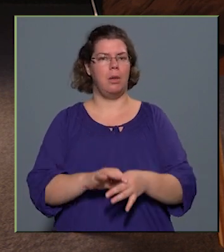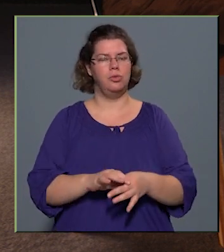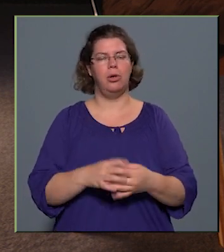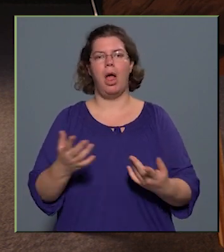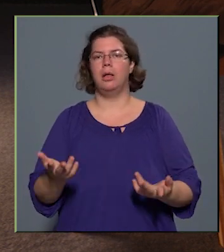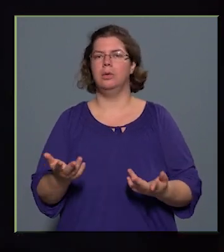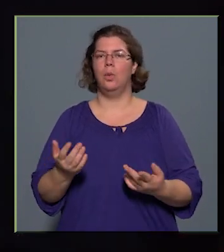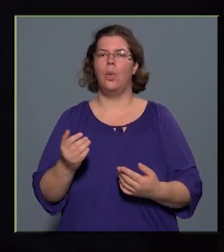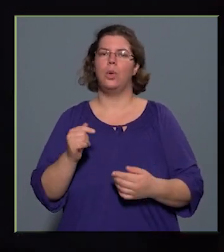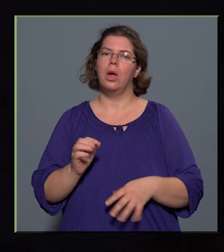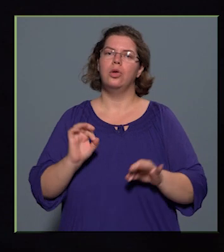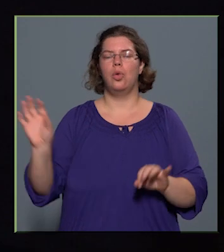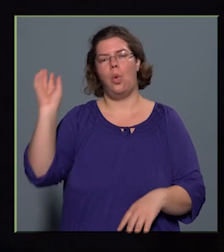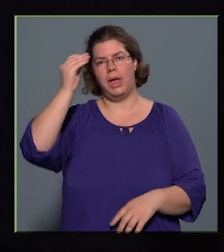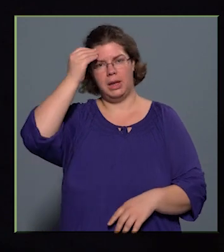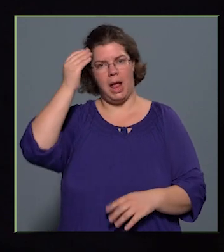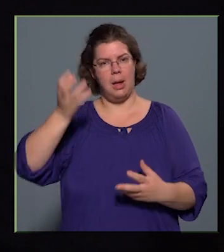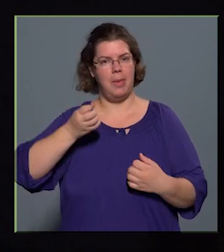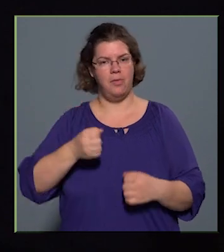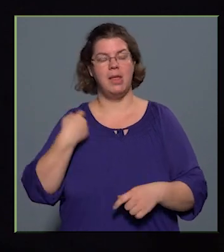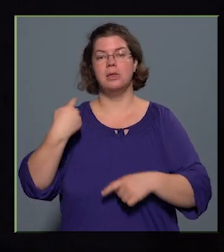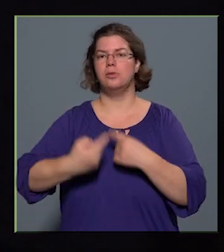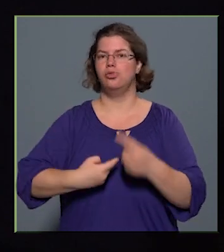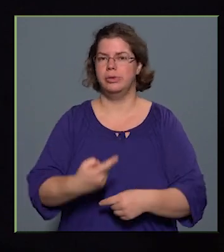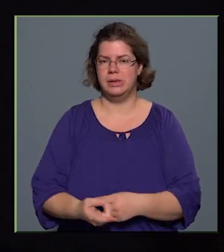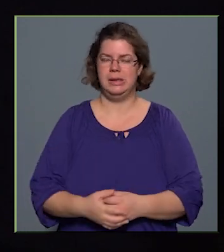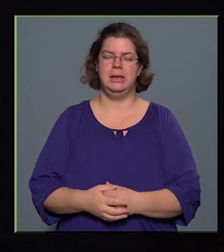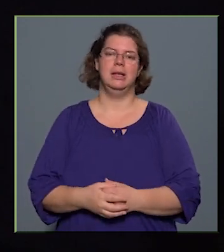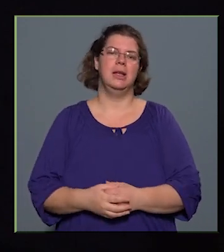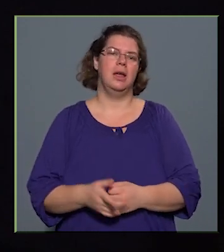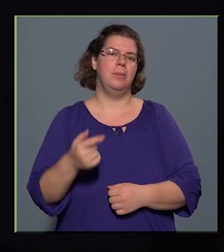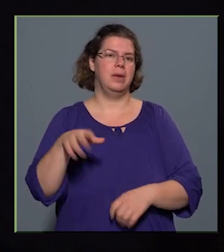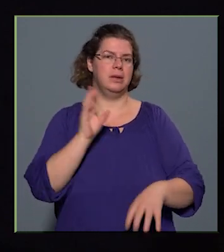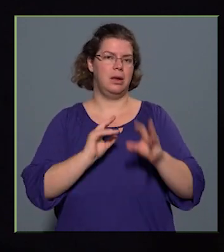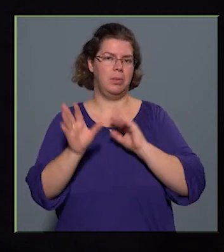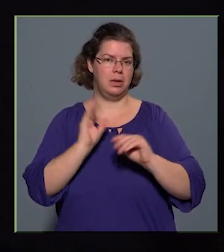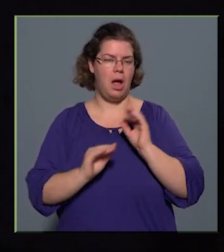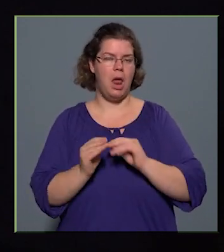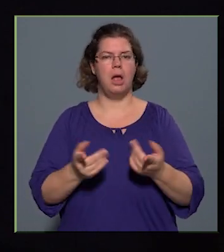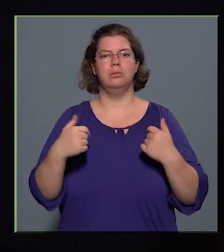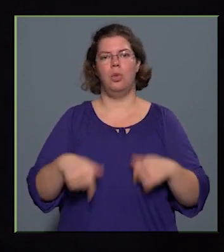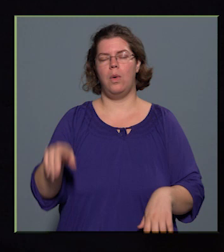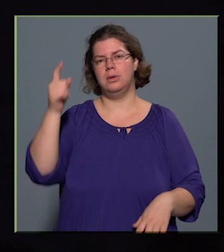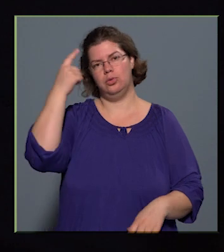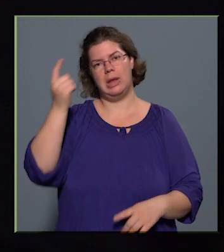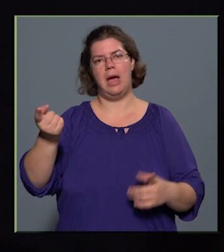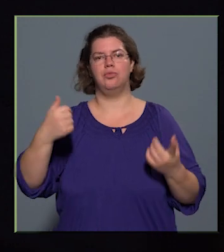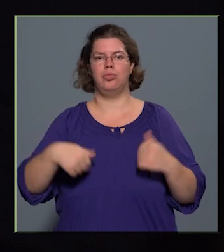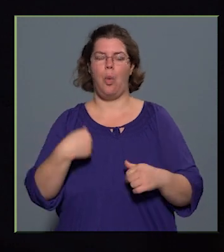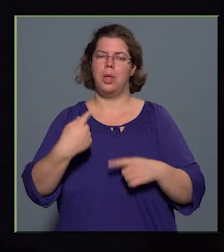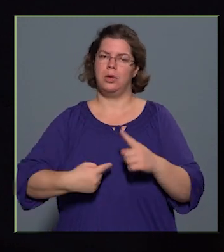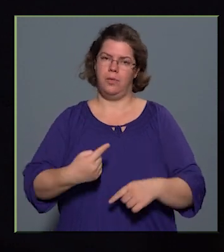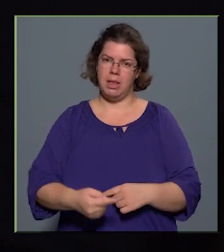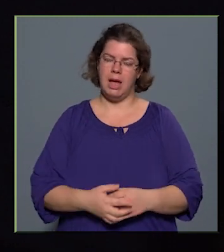a jó értelemben vett rutinok, amelyek a tapasztalatból meg a tudásból következnek,